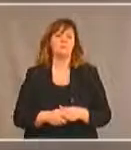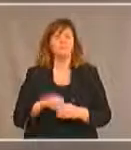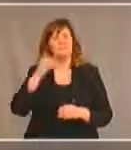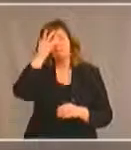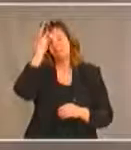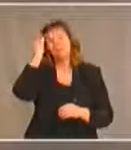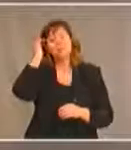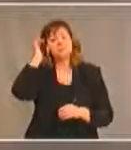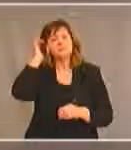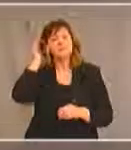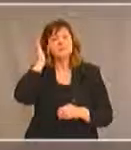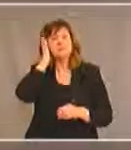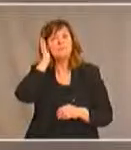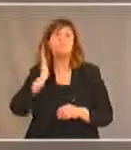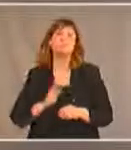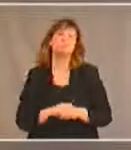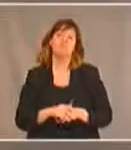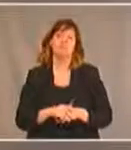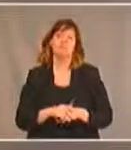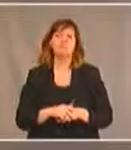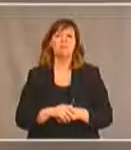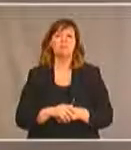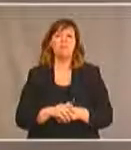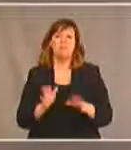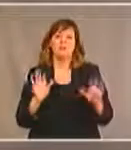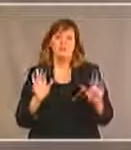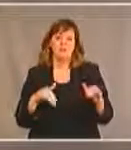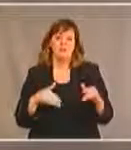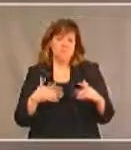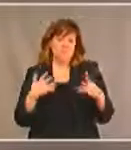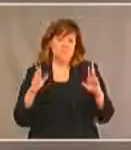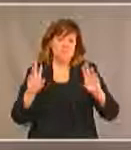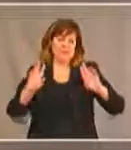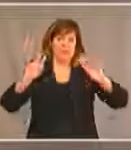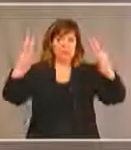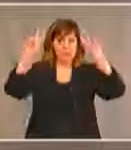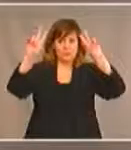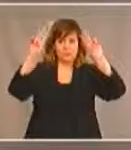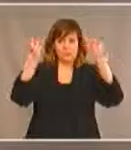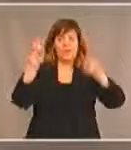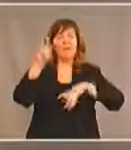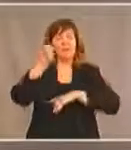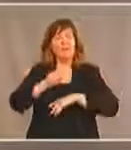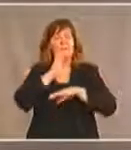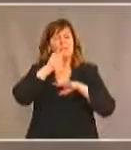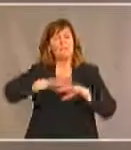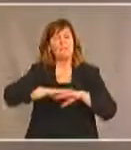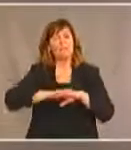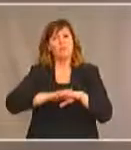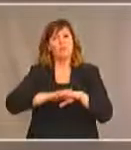C'est un sujet que l'on se doit d'aborder et le premier ministre Justin